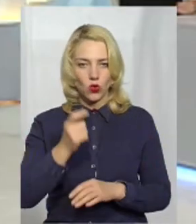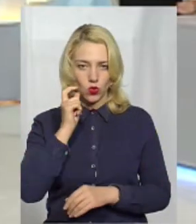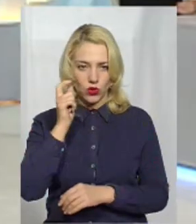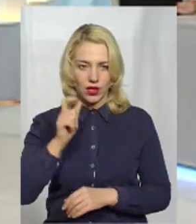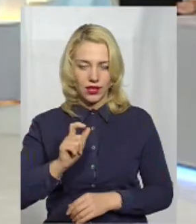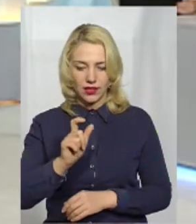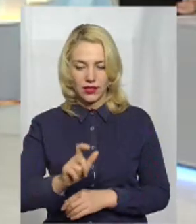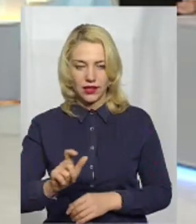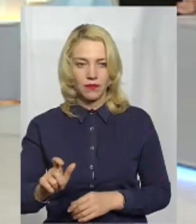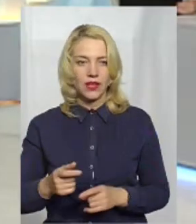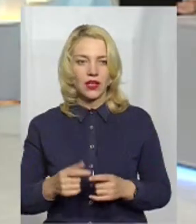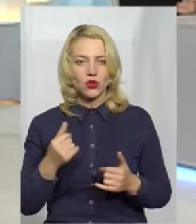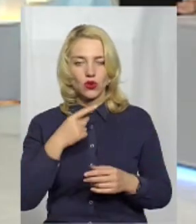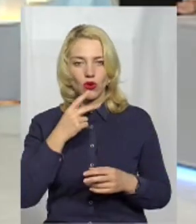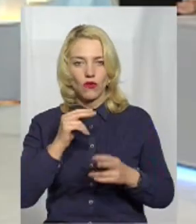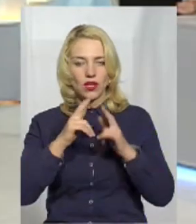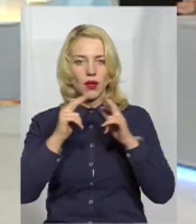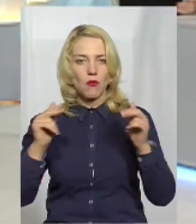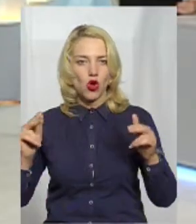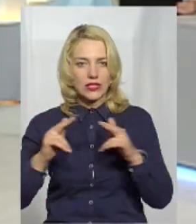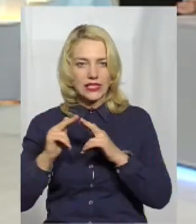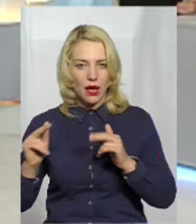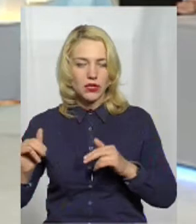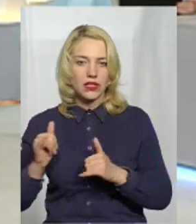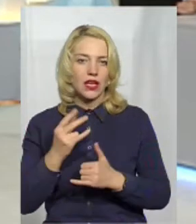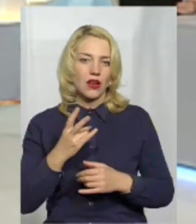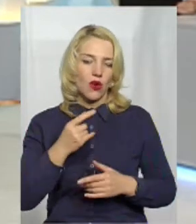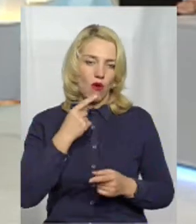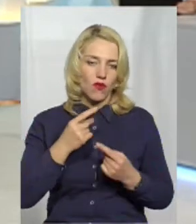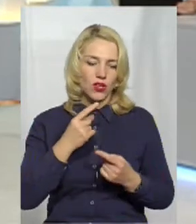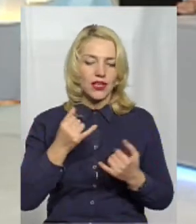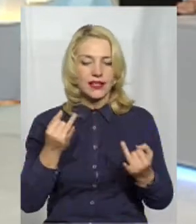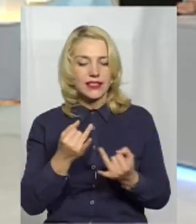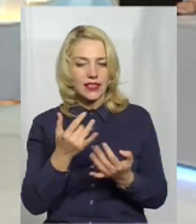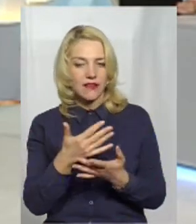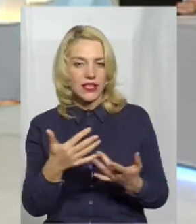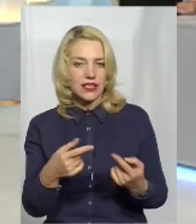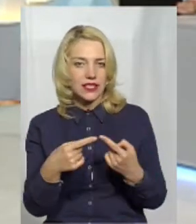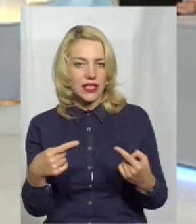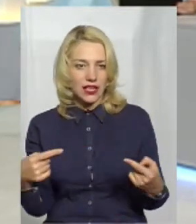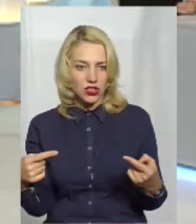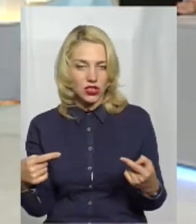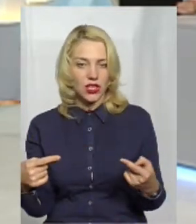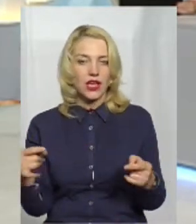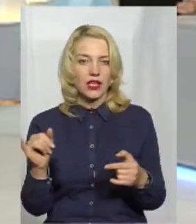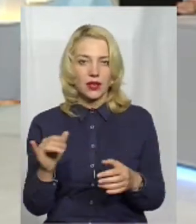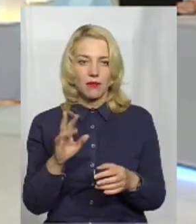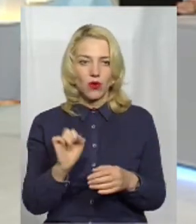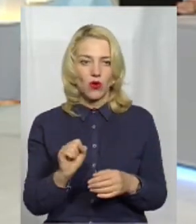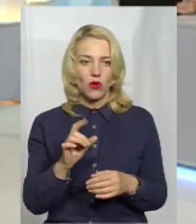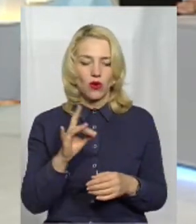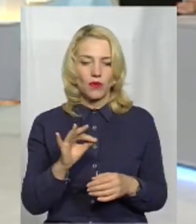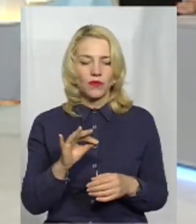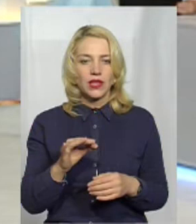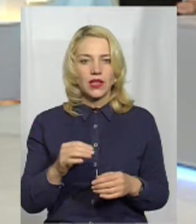замки, сьогодні ми говорили ще про деякі такі цікаві, важливі речі. Про імплементацію